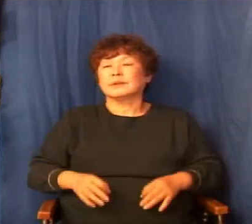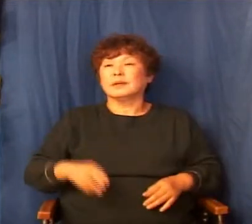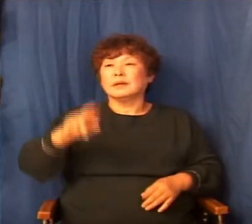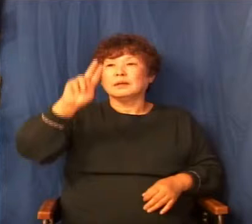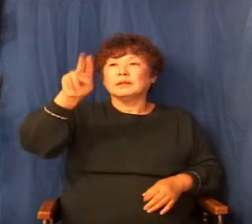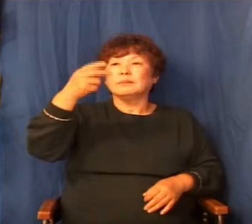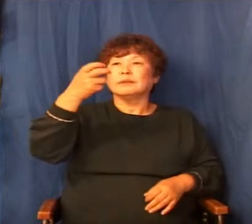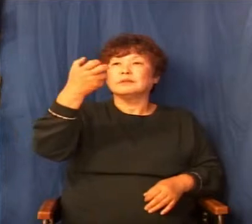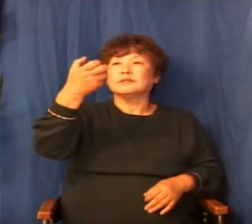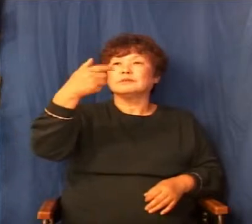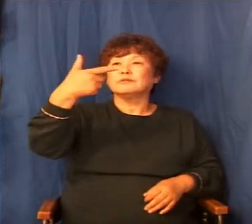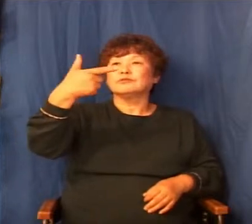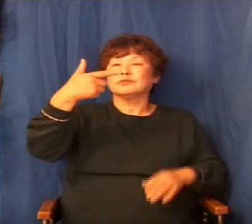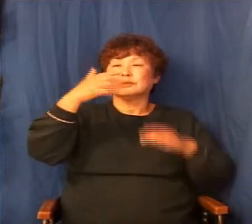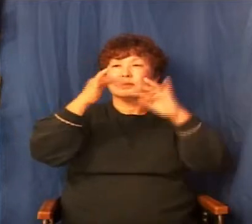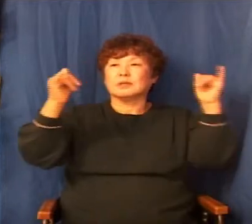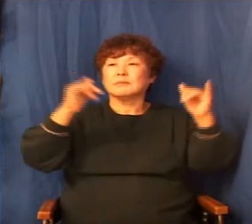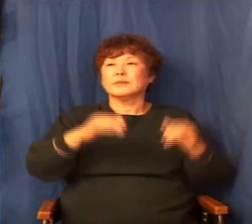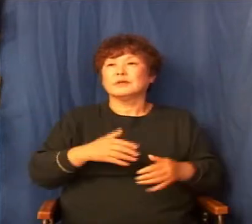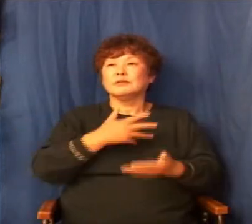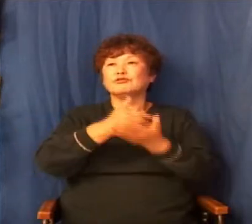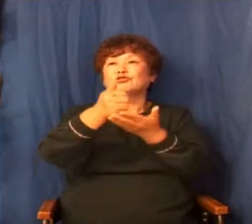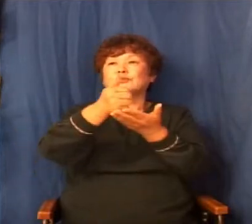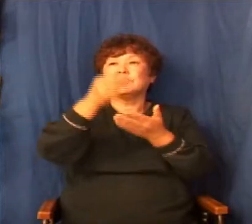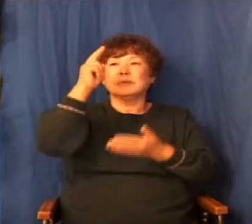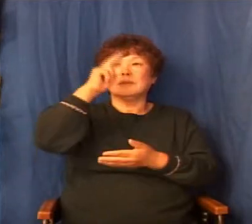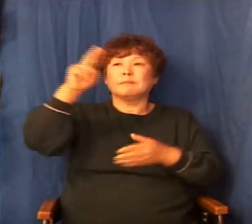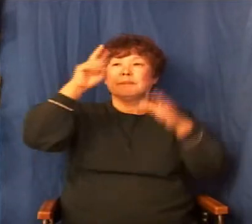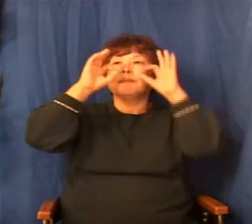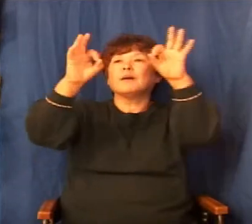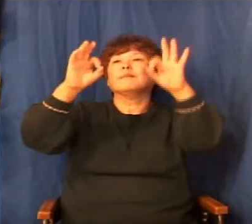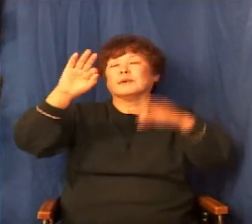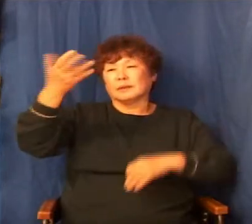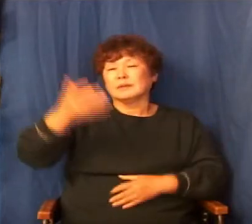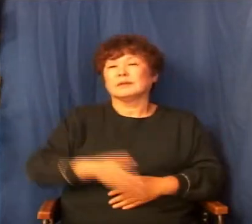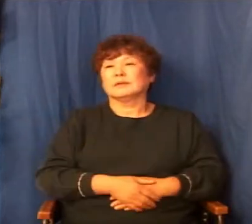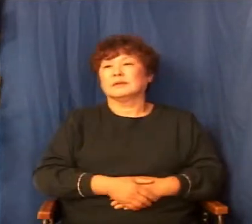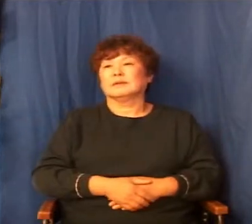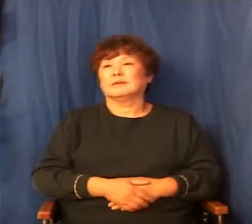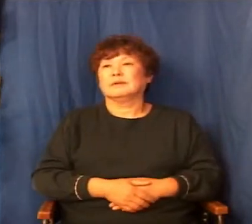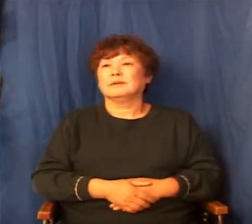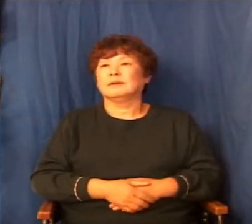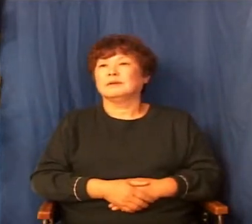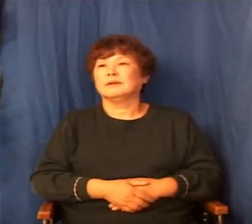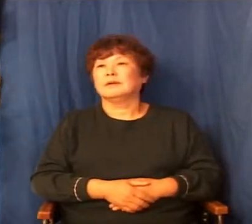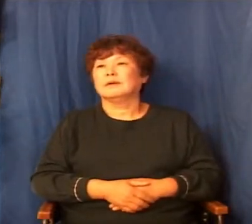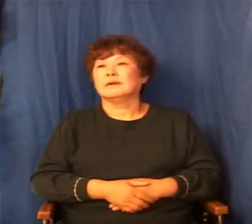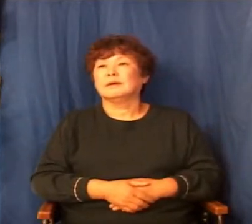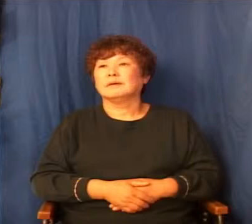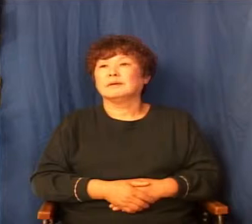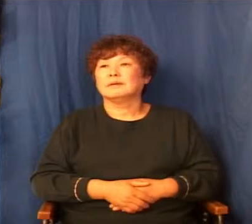주님을 바라보게 된 거예요 주님을 바라보게 된 거예요 그래서 여러분 이